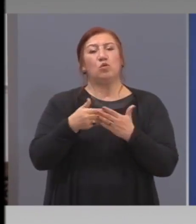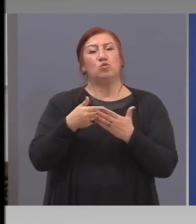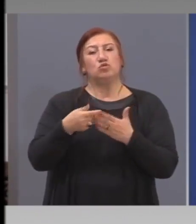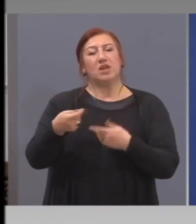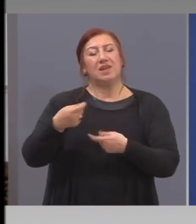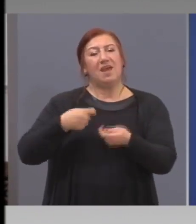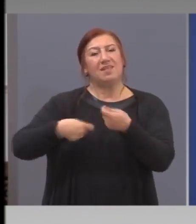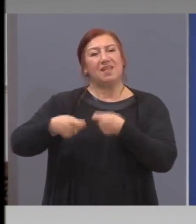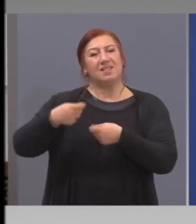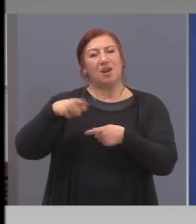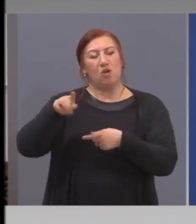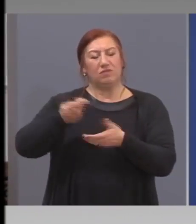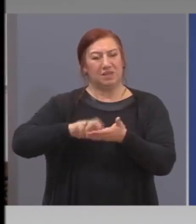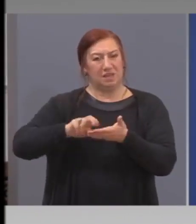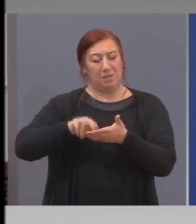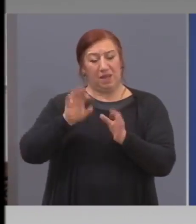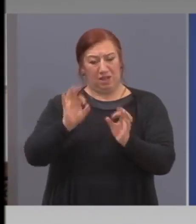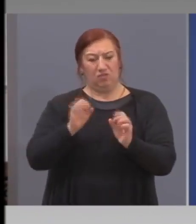Европейски регламент.